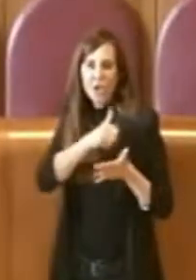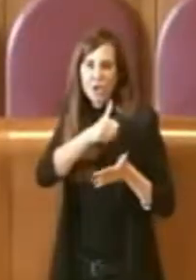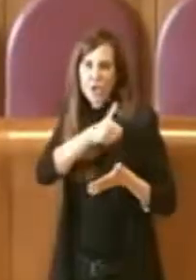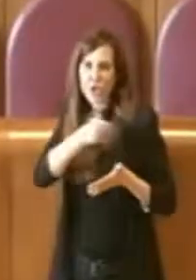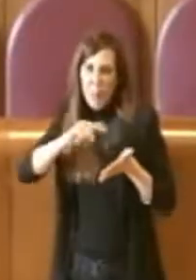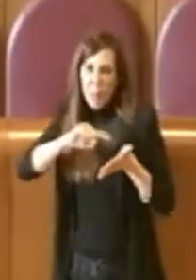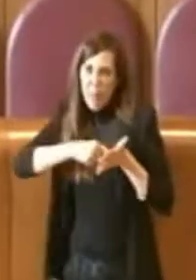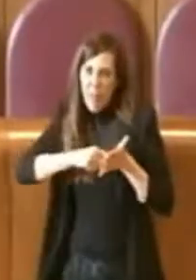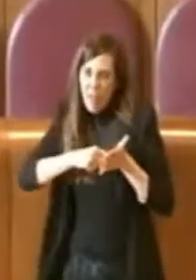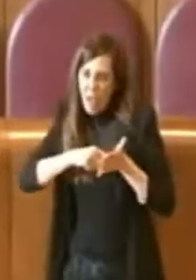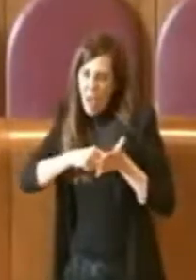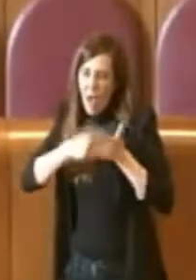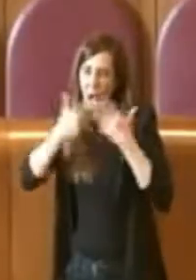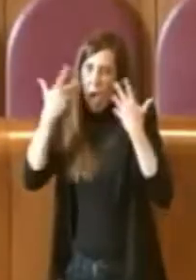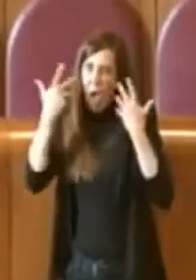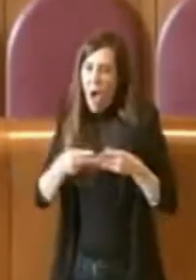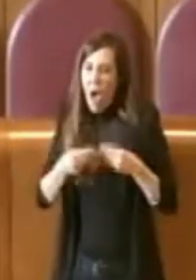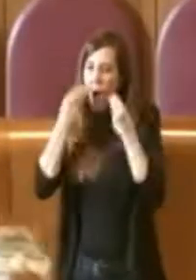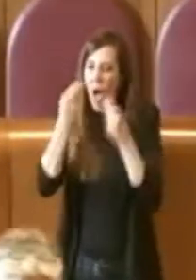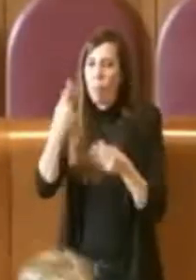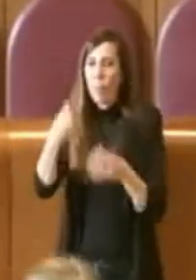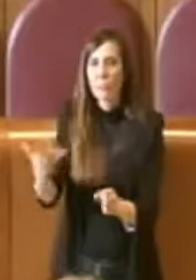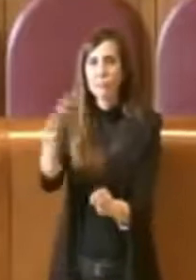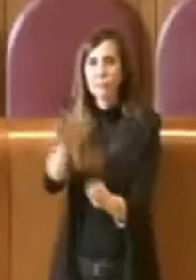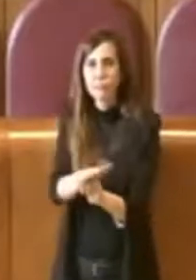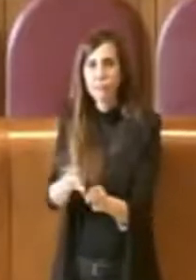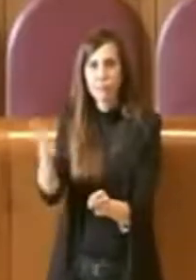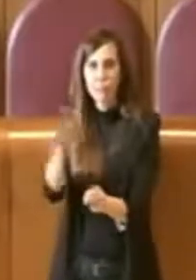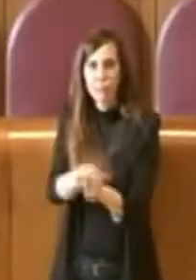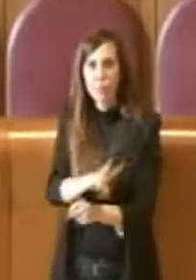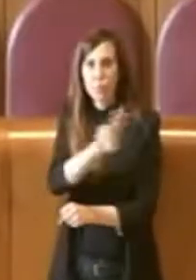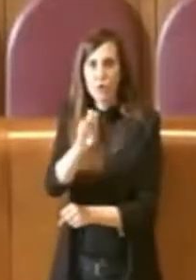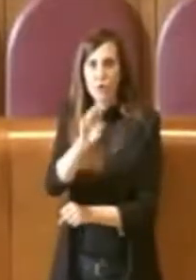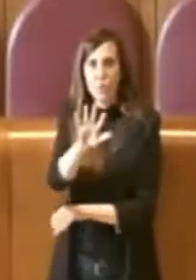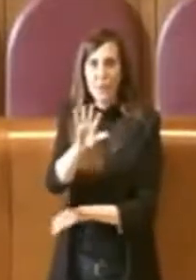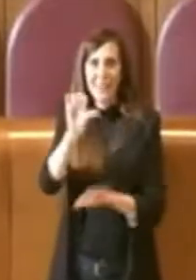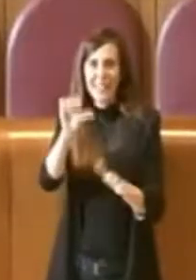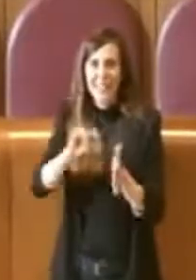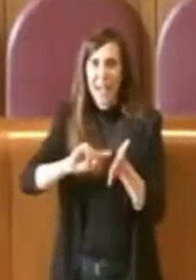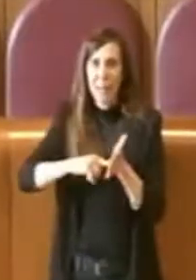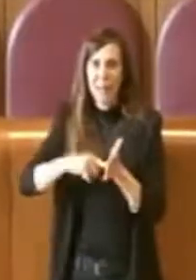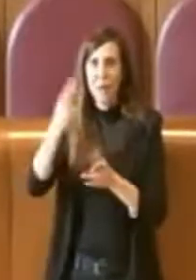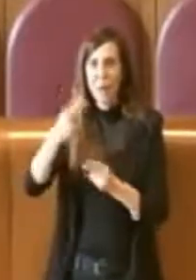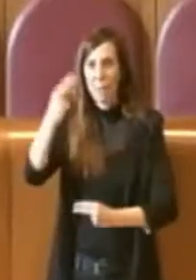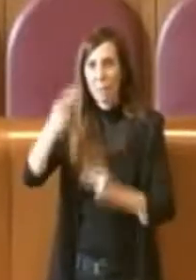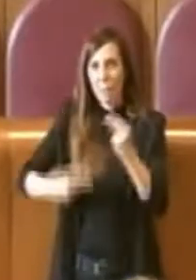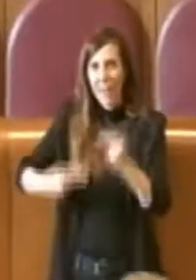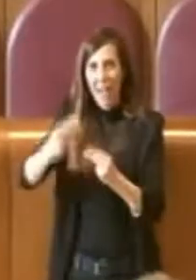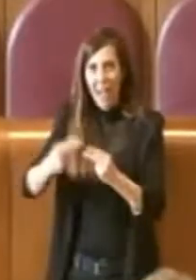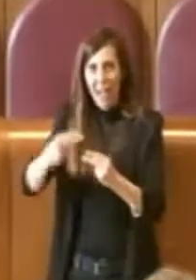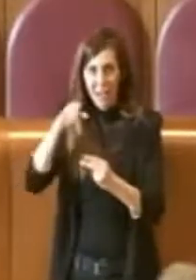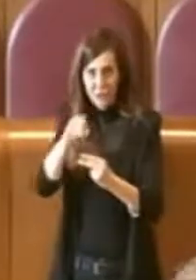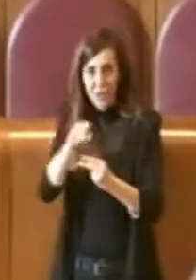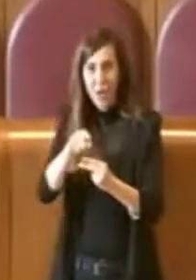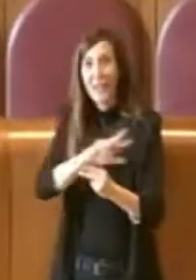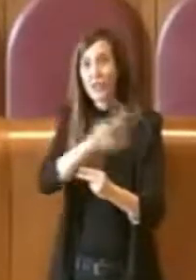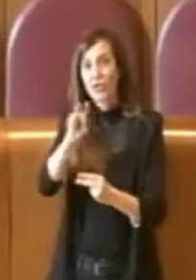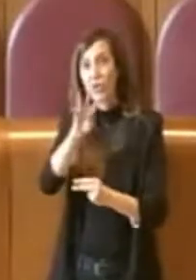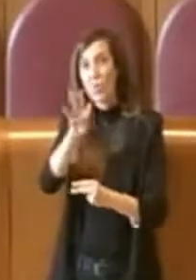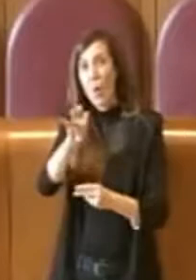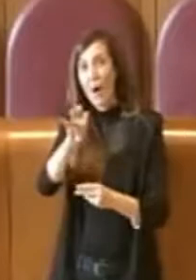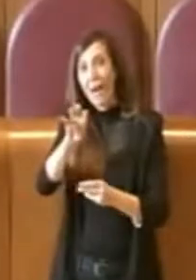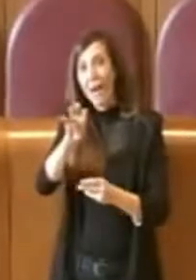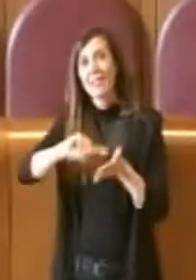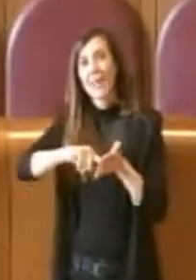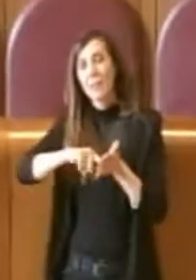società, ben 256 milioni sul bilancio e 340 milioni per quanto